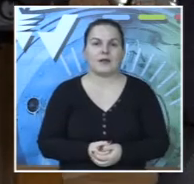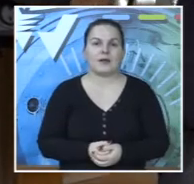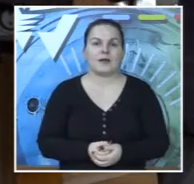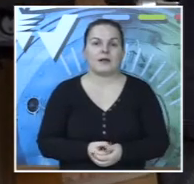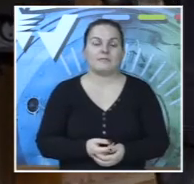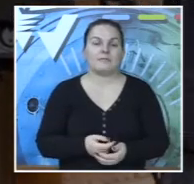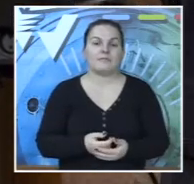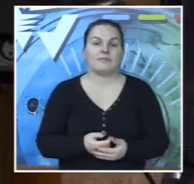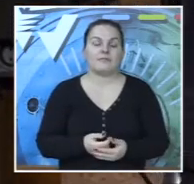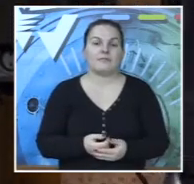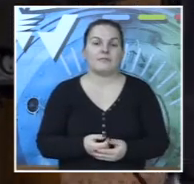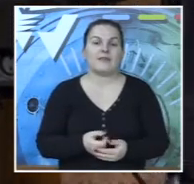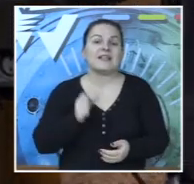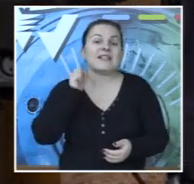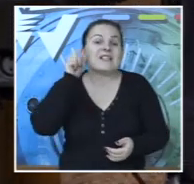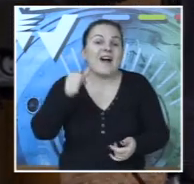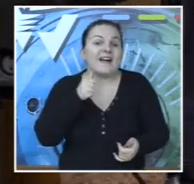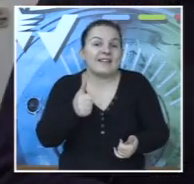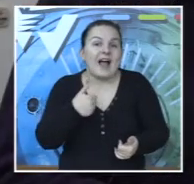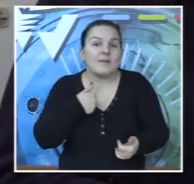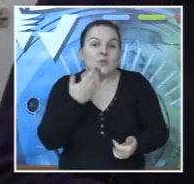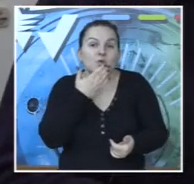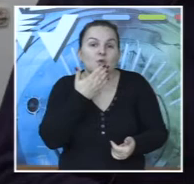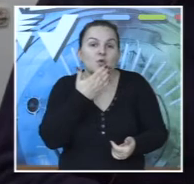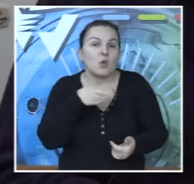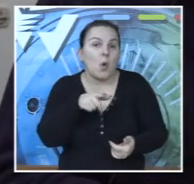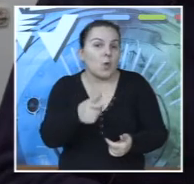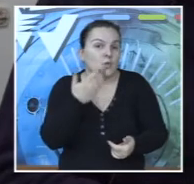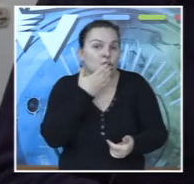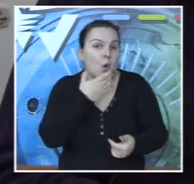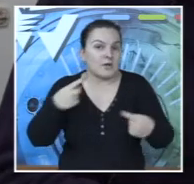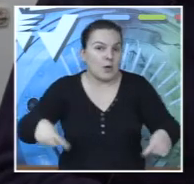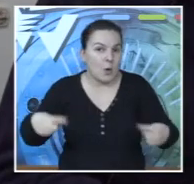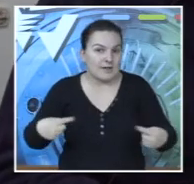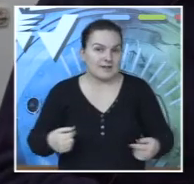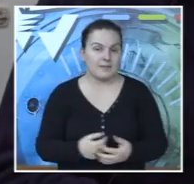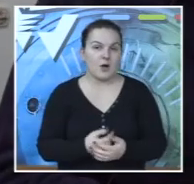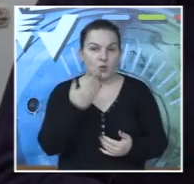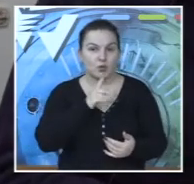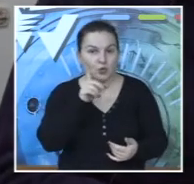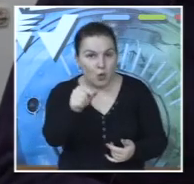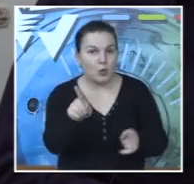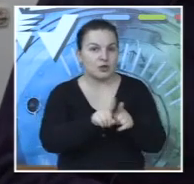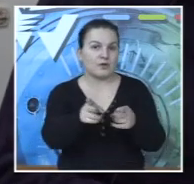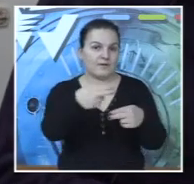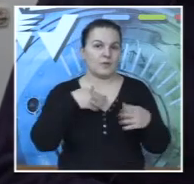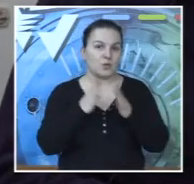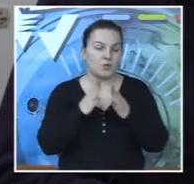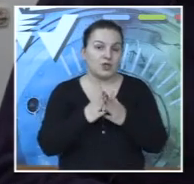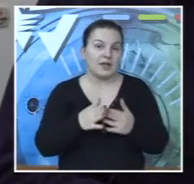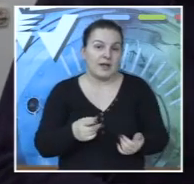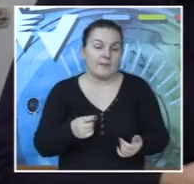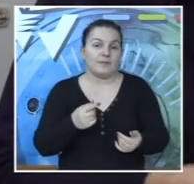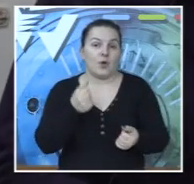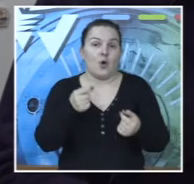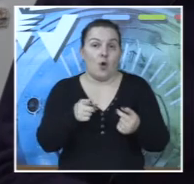a i za sama kolica. Jer svaki dan vozimo kolica vozili smo u školu i iz škole. Tako da